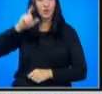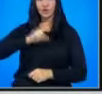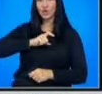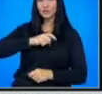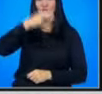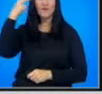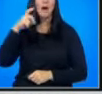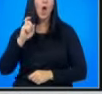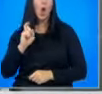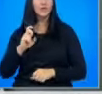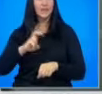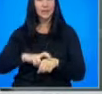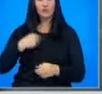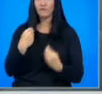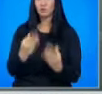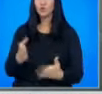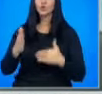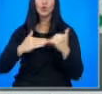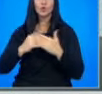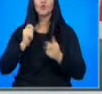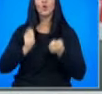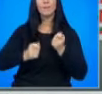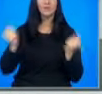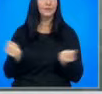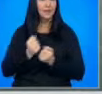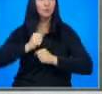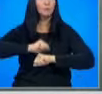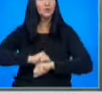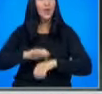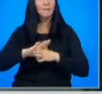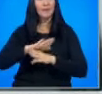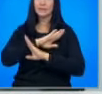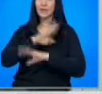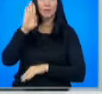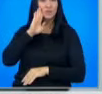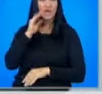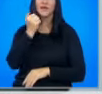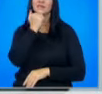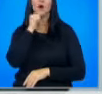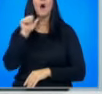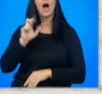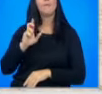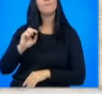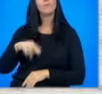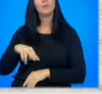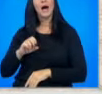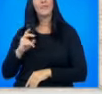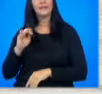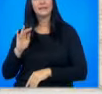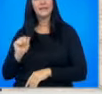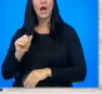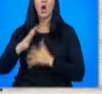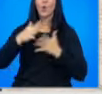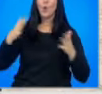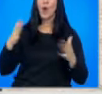Гоце Делчев, а възложител на строително-ремонтните дейности община Перник. Загиналите мъже са от село Абланица. Голяма строителна